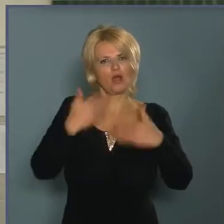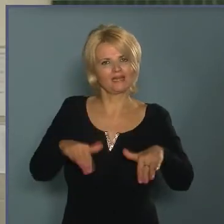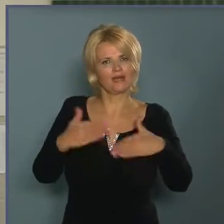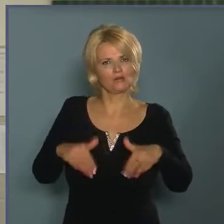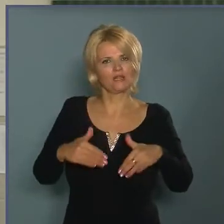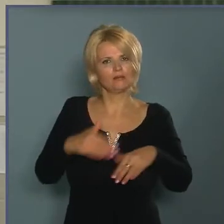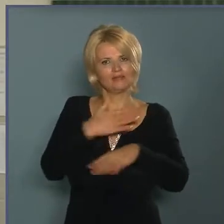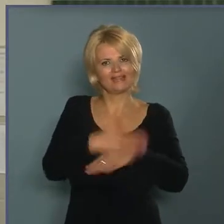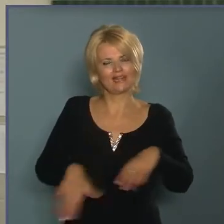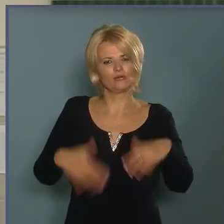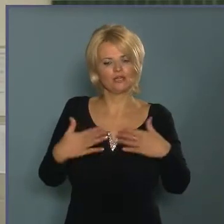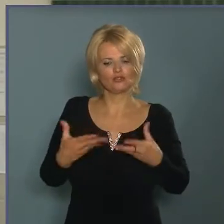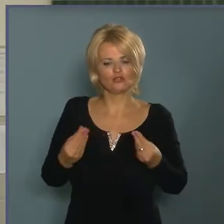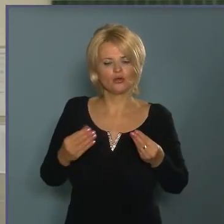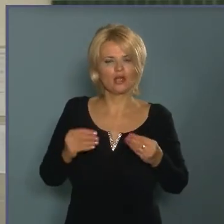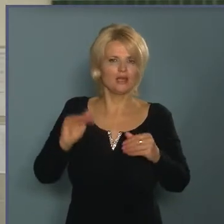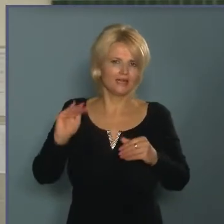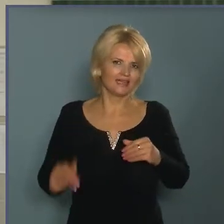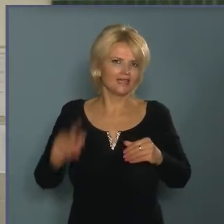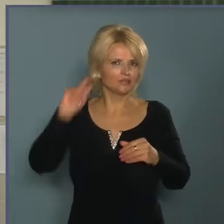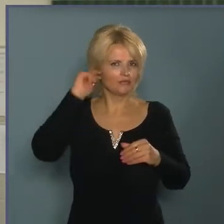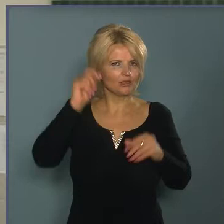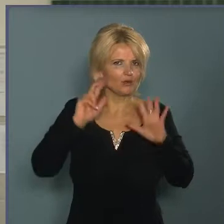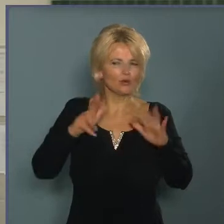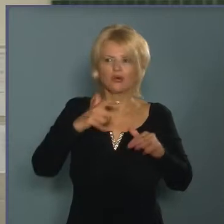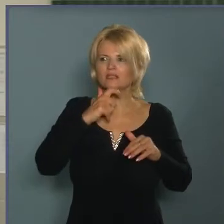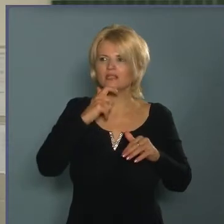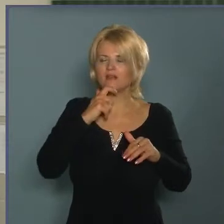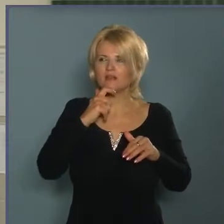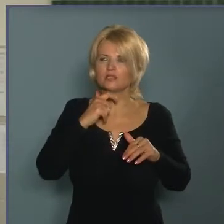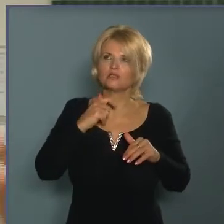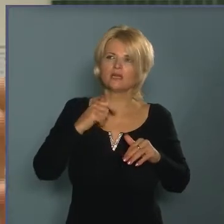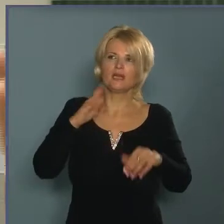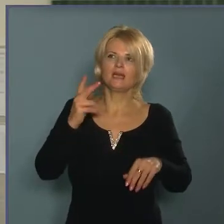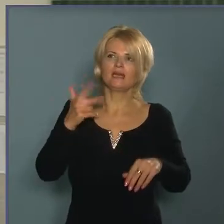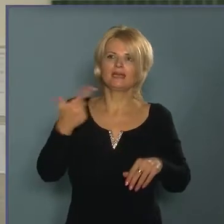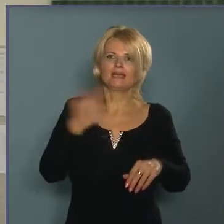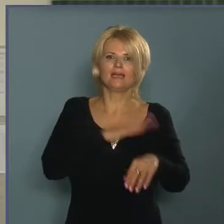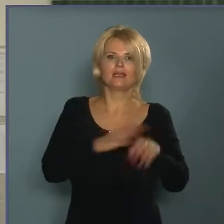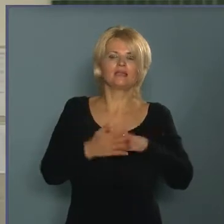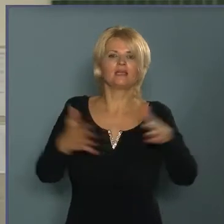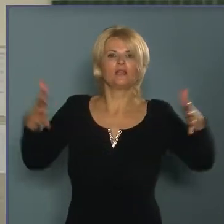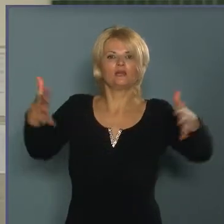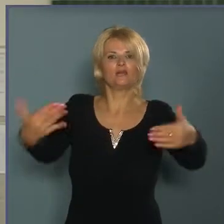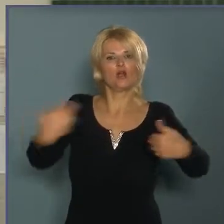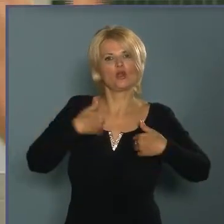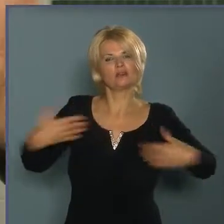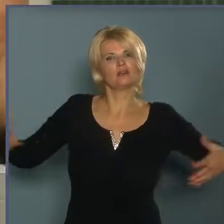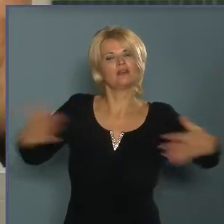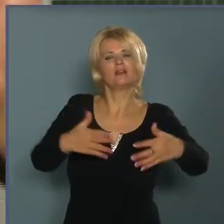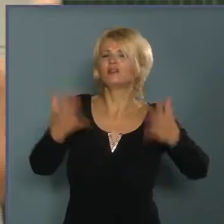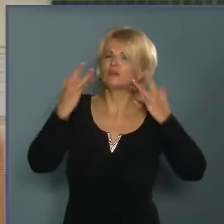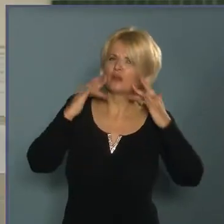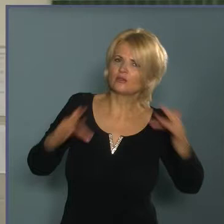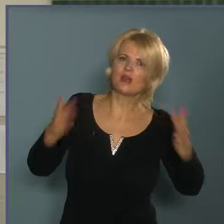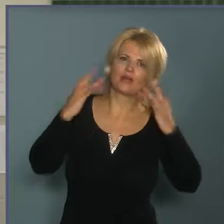És a kicsi, ez a kisfiúcska ilyen lehetett, hogy 8 éves, teljesen átszellemülten két kezét kinyújtva jött felém, és az egyikkel,